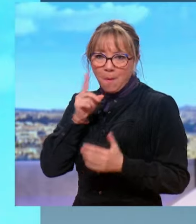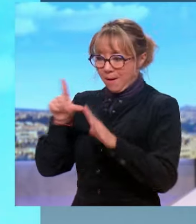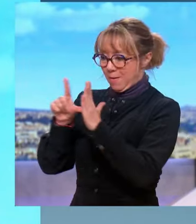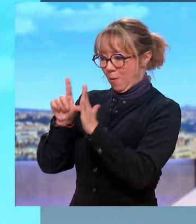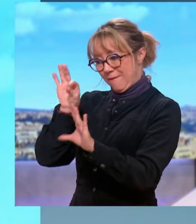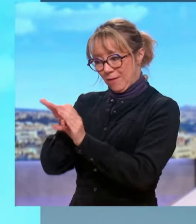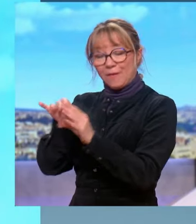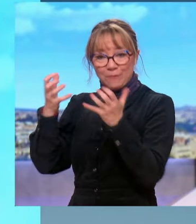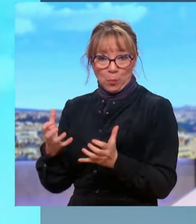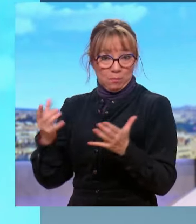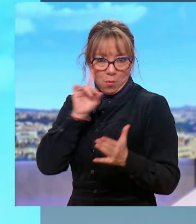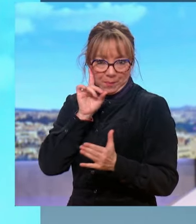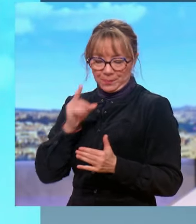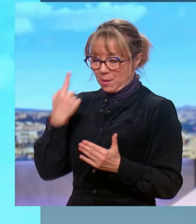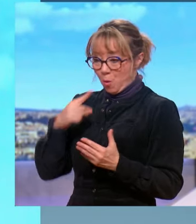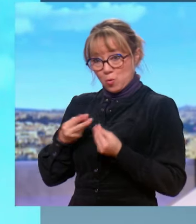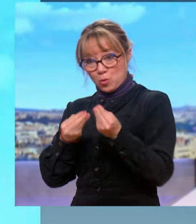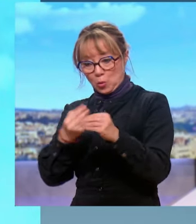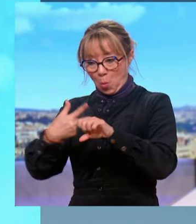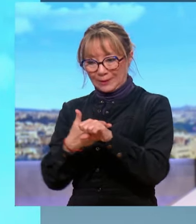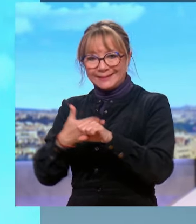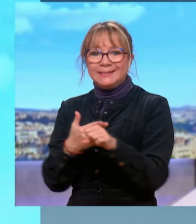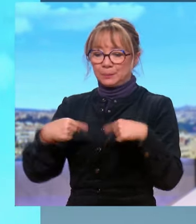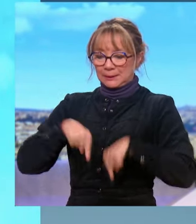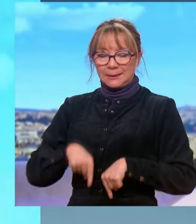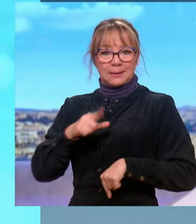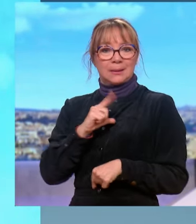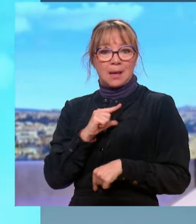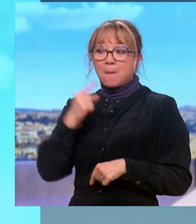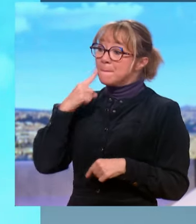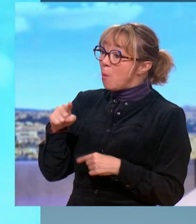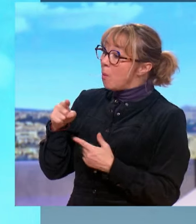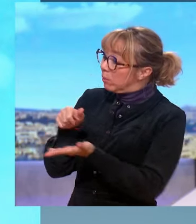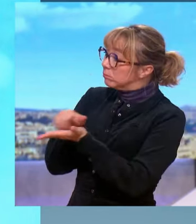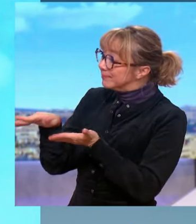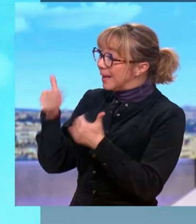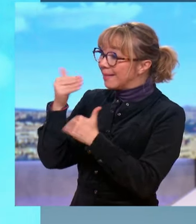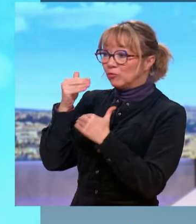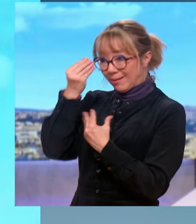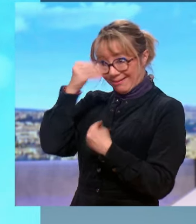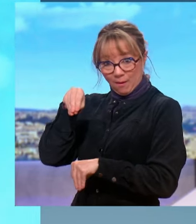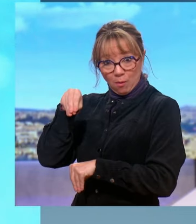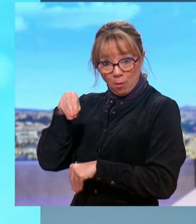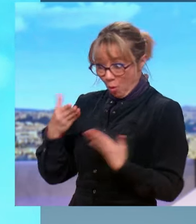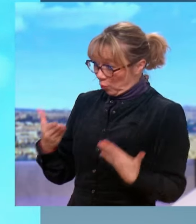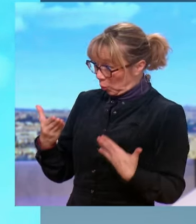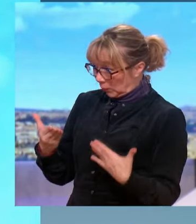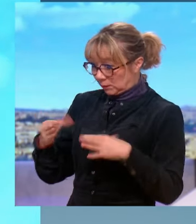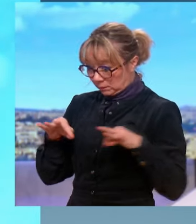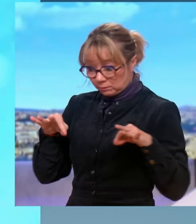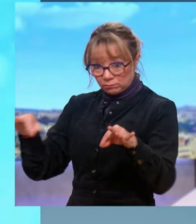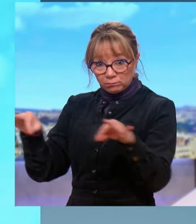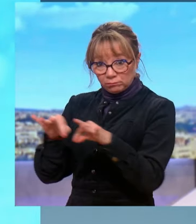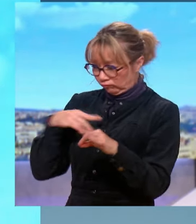Parce qu'elle doit permettre de donner des outils au ministre de l'Intérieur pour expulser environ 4 000 étrangers délinquants qui sont aujourd'hui sur notre territoire, qui ont parfois été